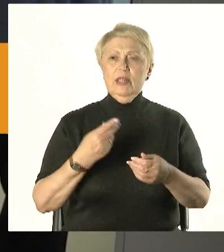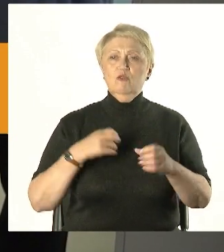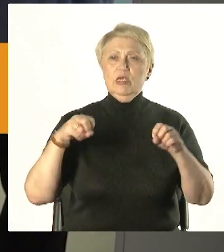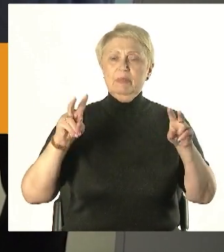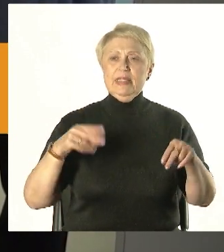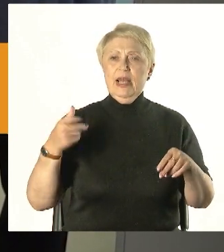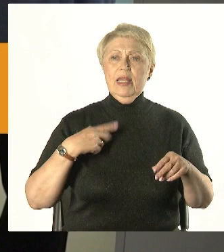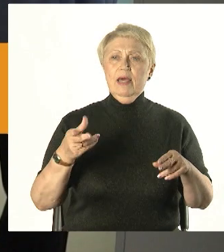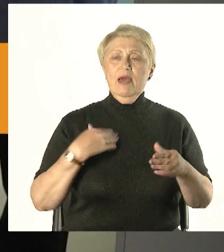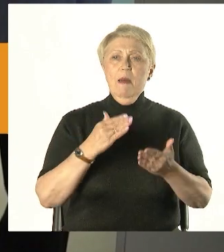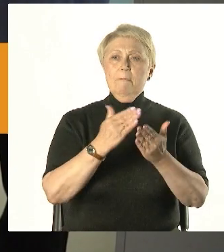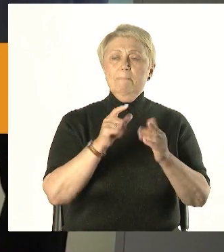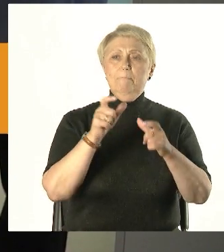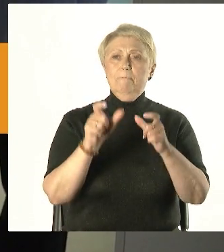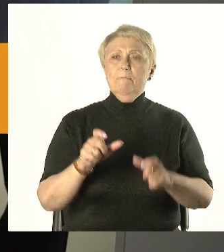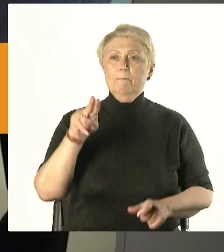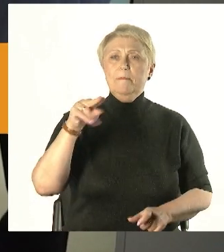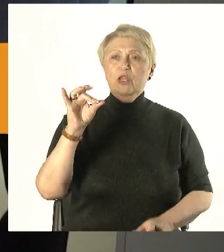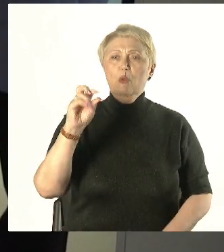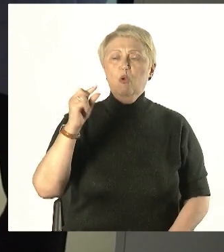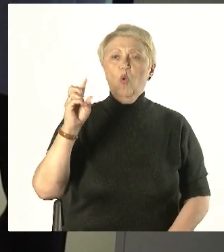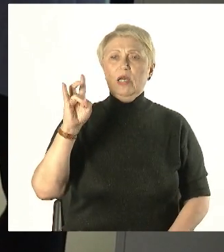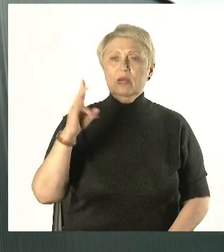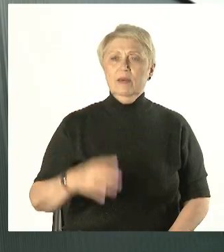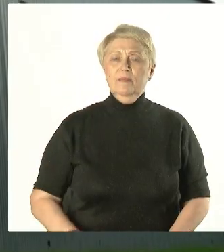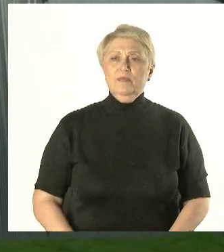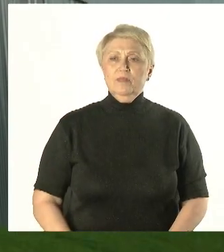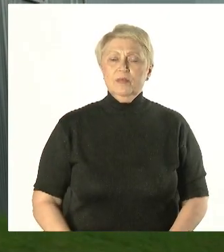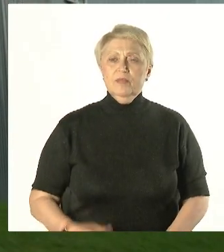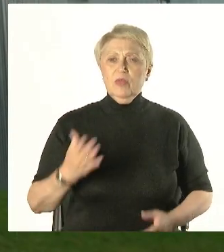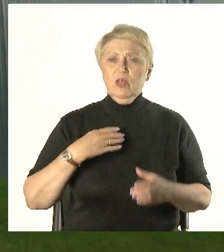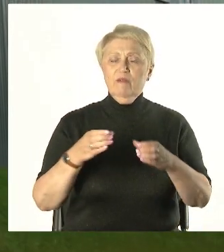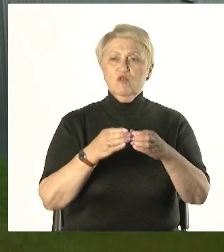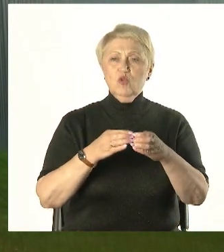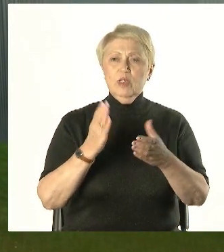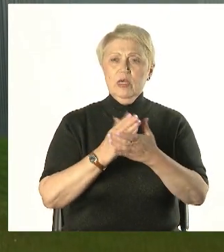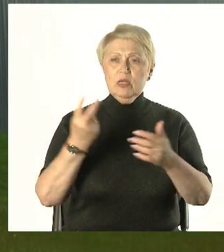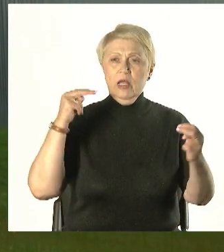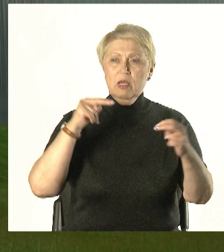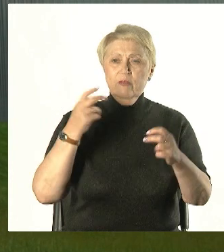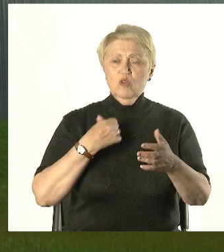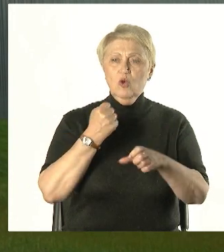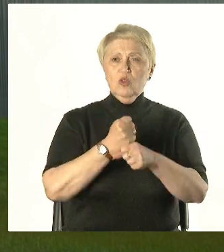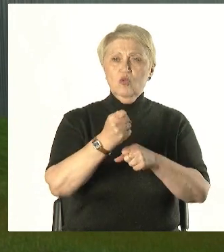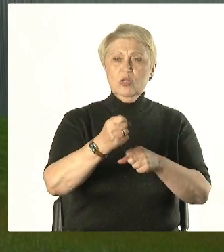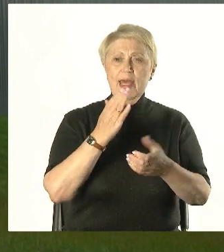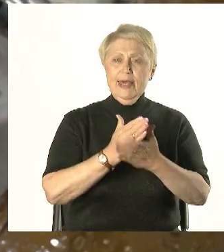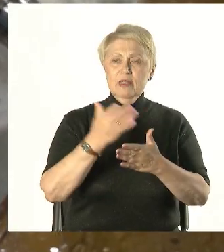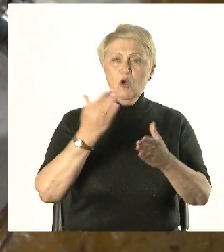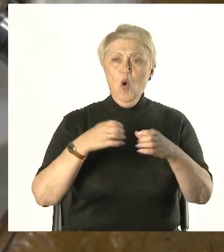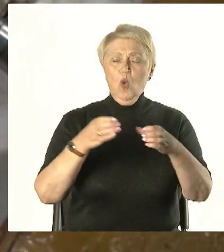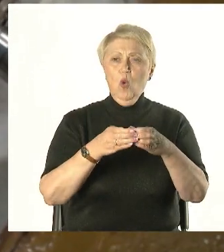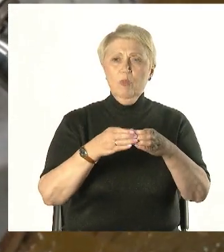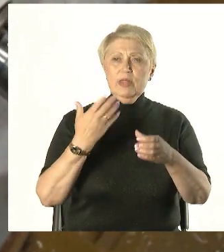дозиметры. Они помогут определить, какую дозу излучения мы получим. В зоне контролируемого доступа находится комплекс по перегрузке и